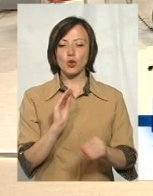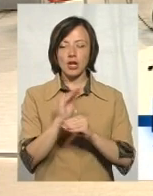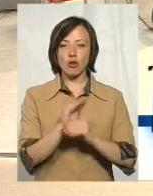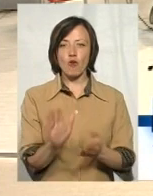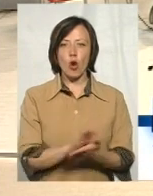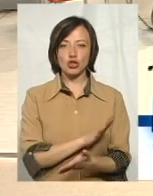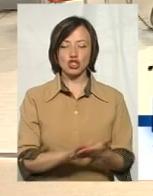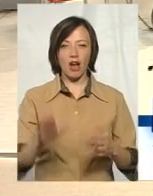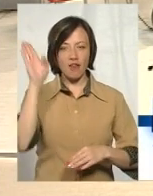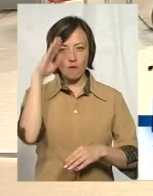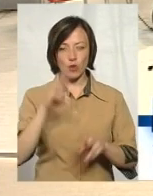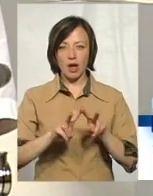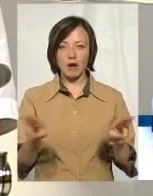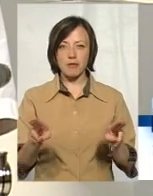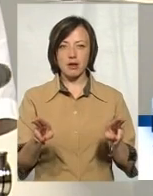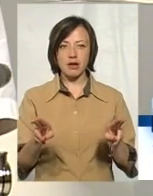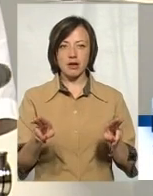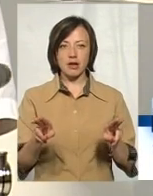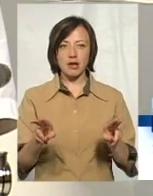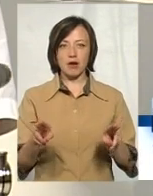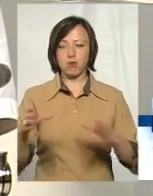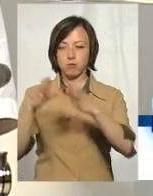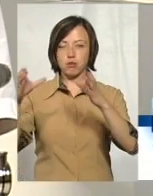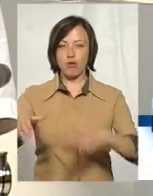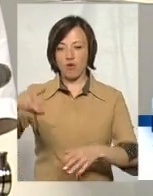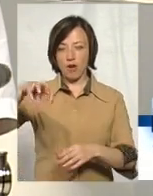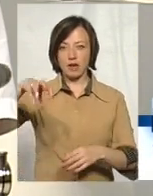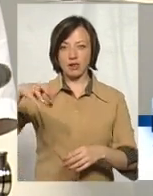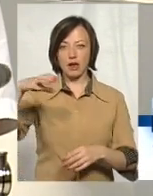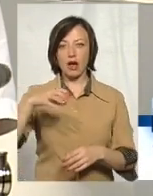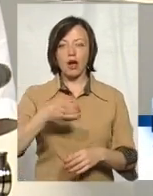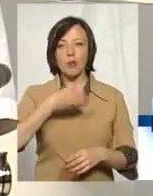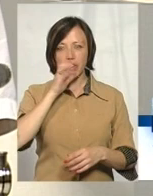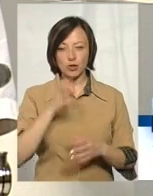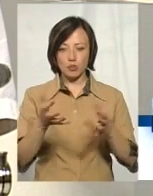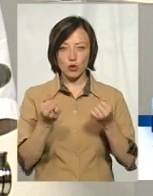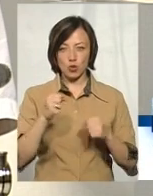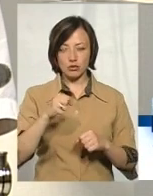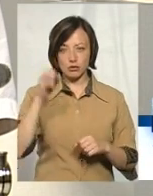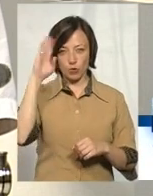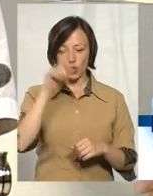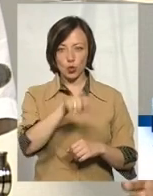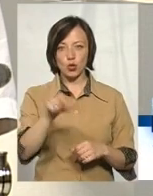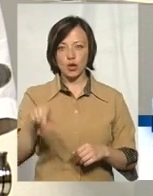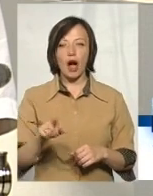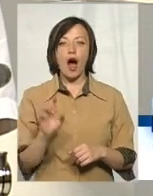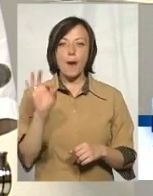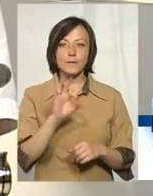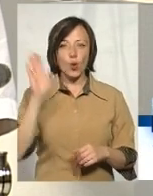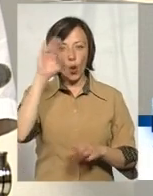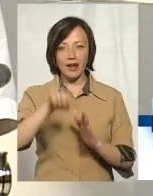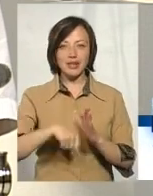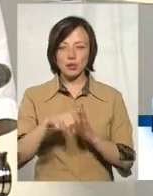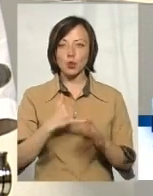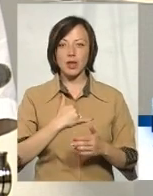Можна сказати, що це такі, як бювети. Люди підходять і з них беруть воду. Але що стосується криниць,